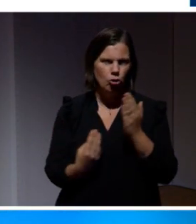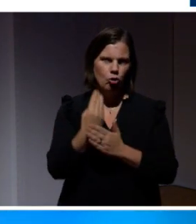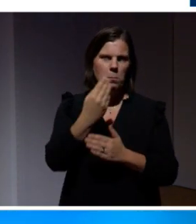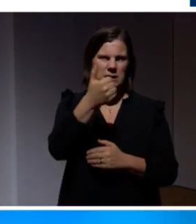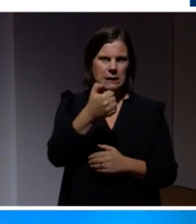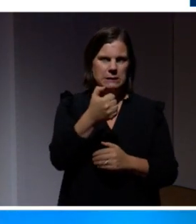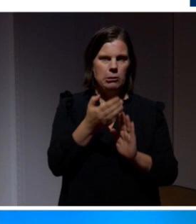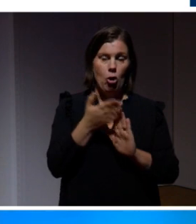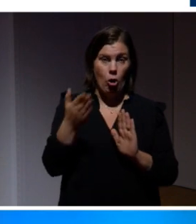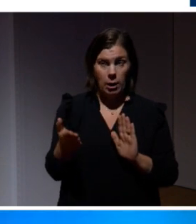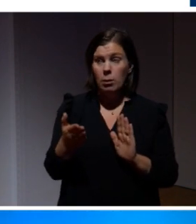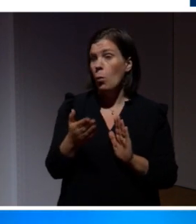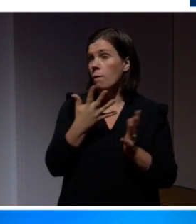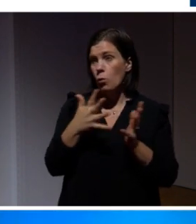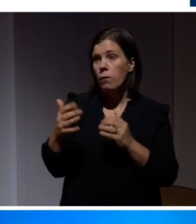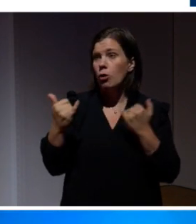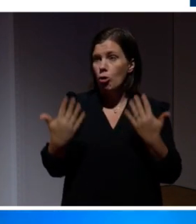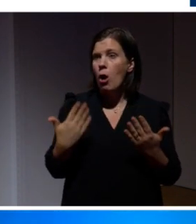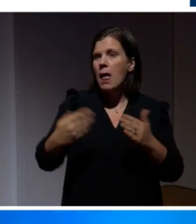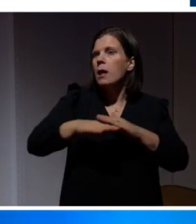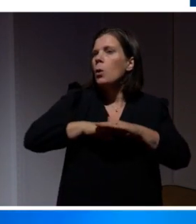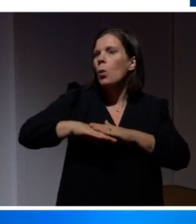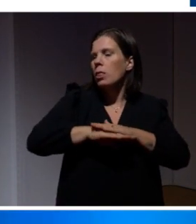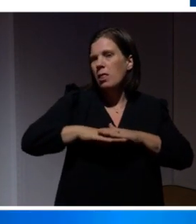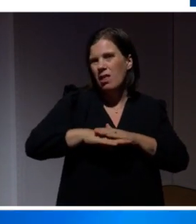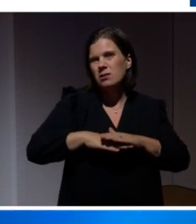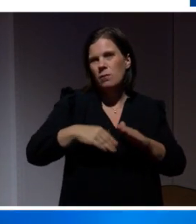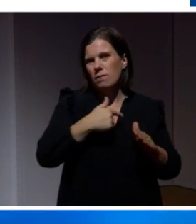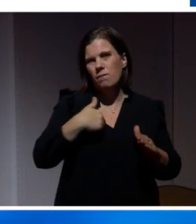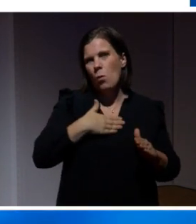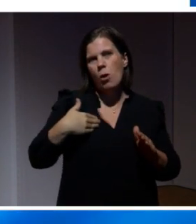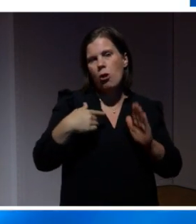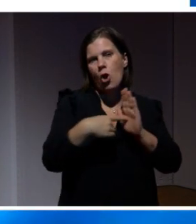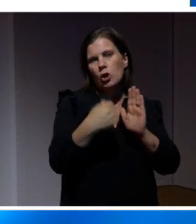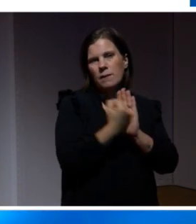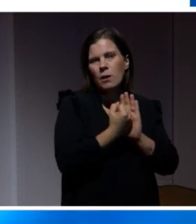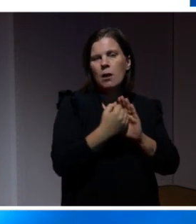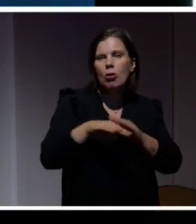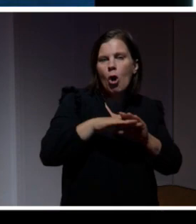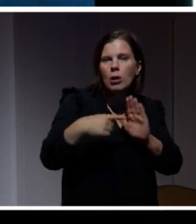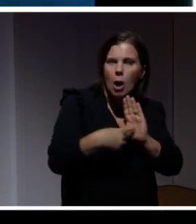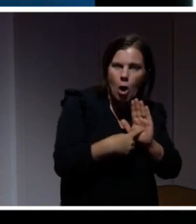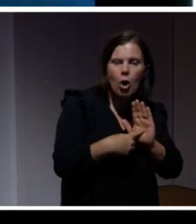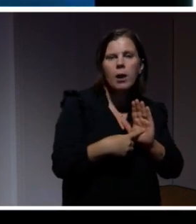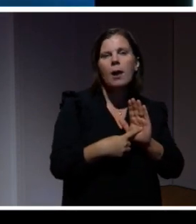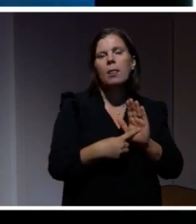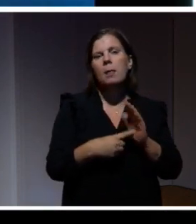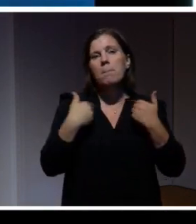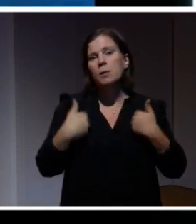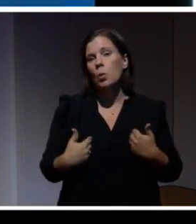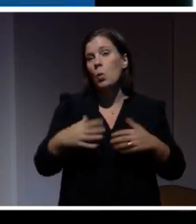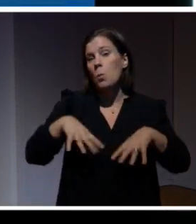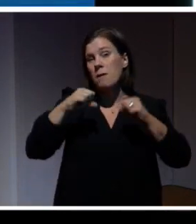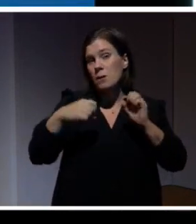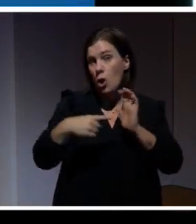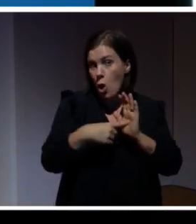60-talet, och det här är ju fortfarande grunden för mycket av den lagstiftningen vi har. Den var grunden för datalagen, var grunden för personuppgiftslagen,